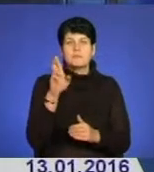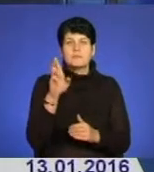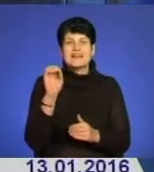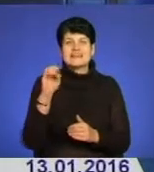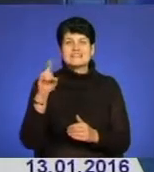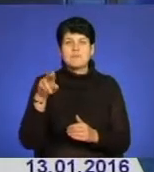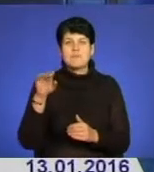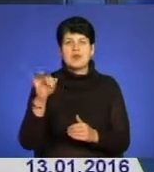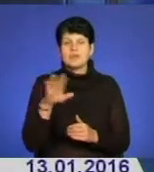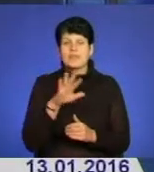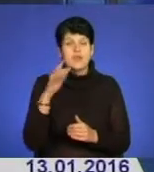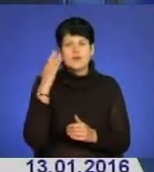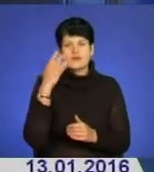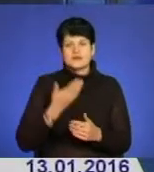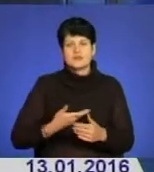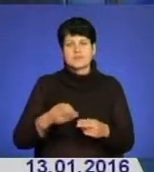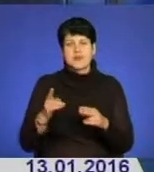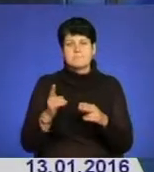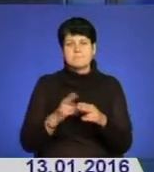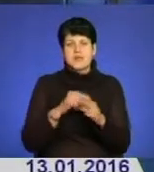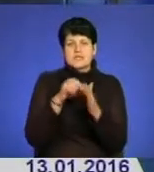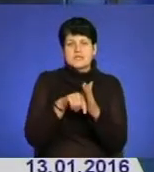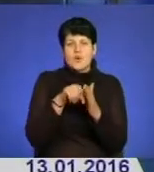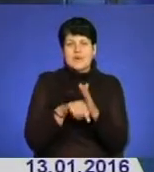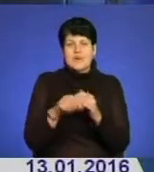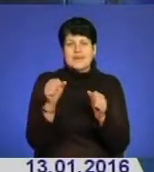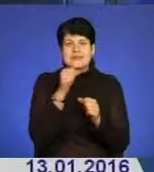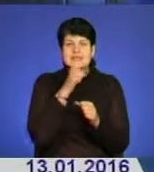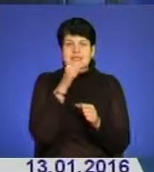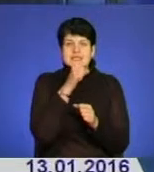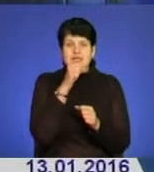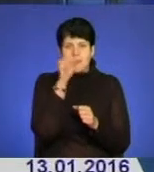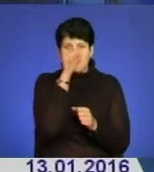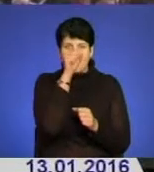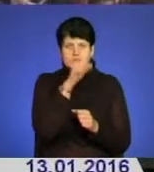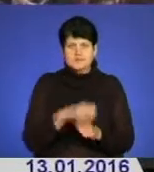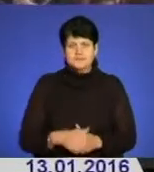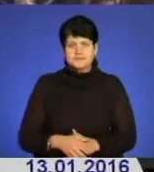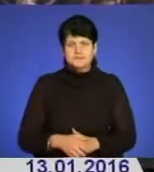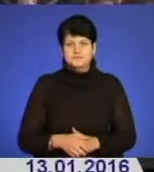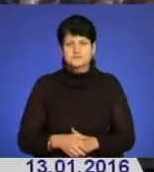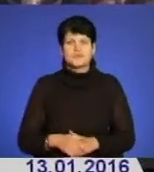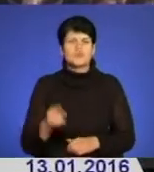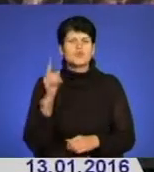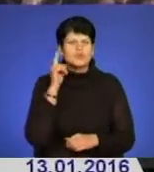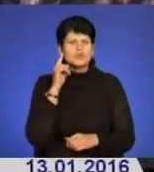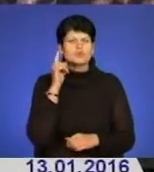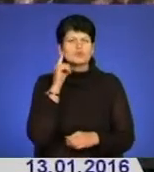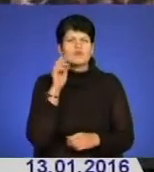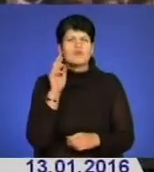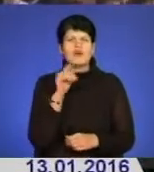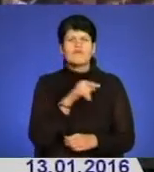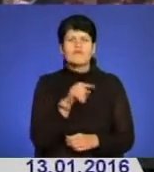уявляє без улюбленої ролі та образу. Про своє покликання він розповів в нашій знімальній групі. Чув, чув, як ви